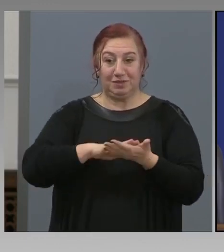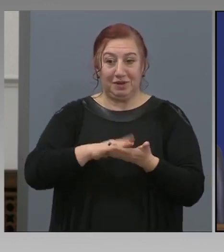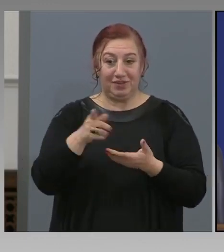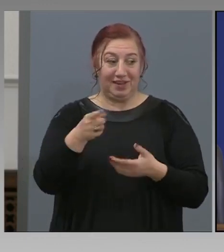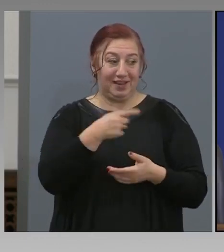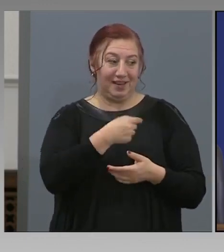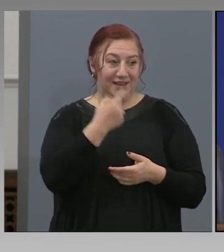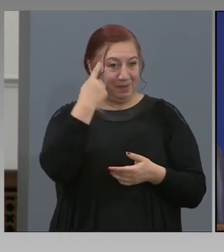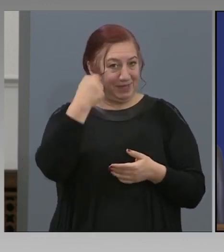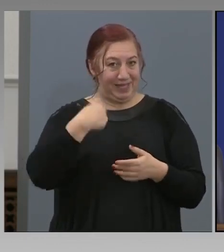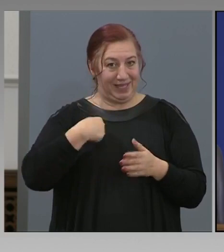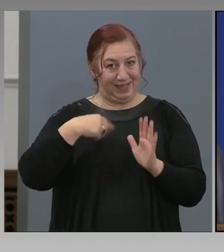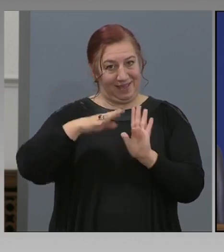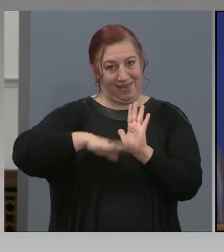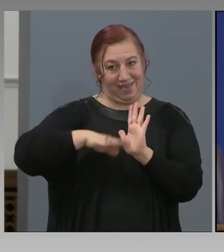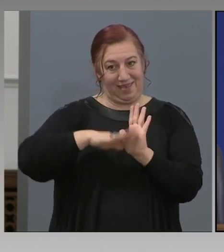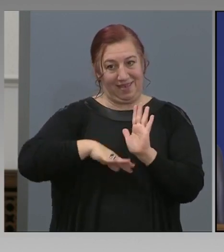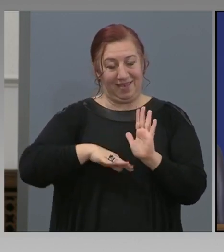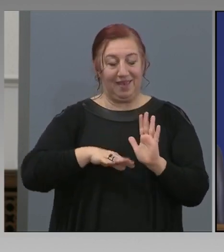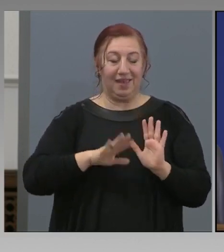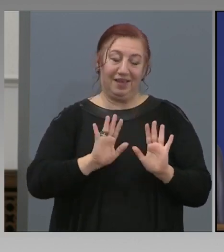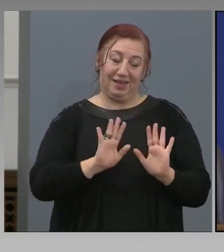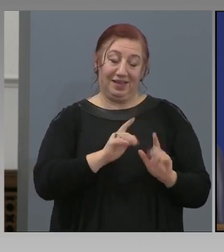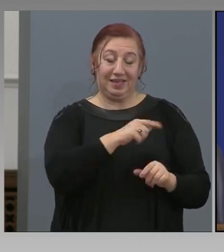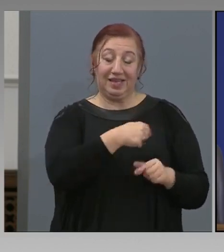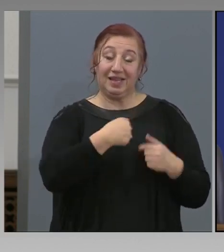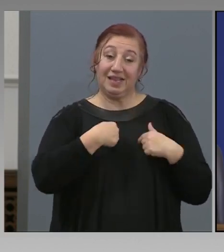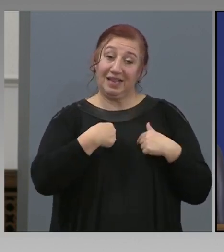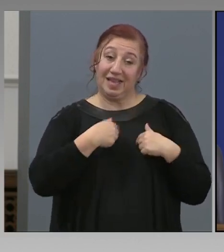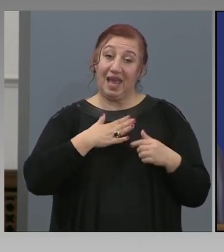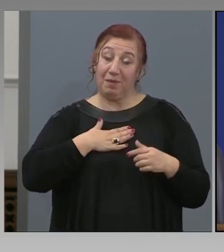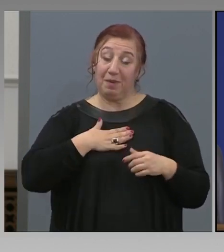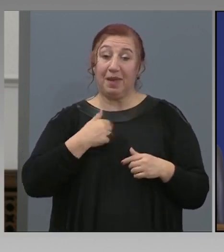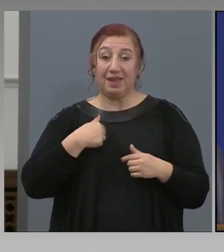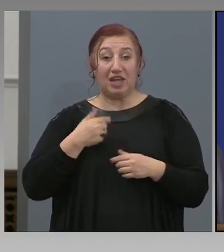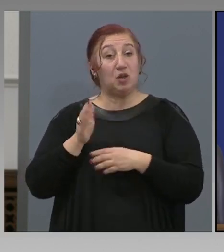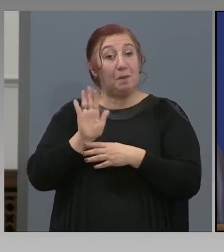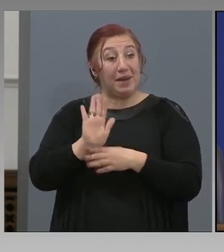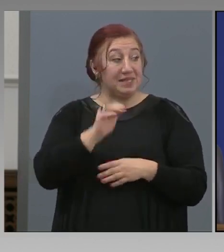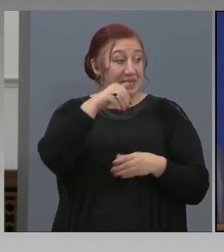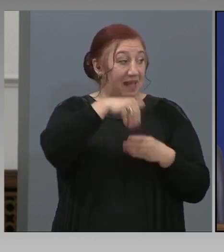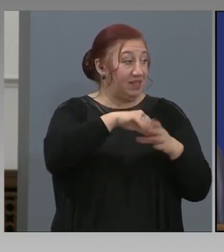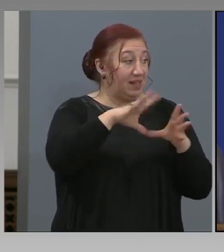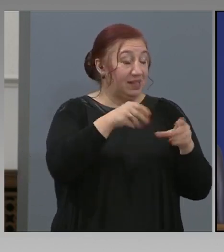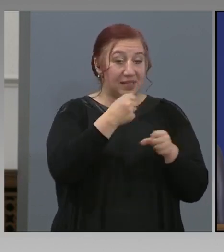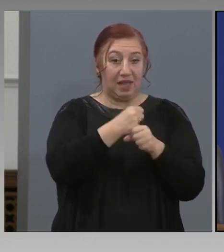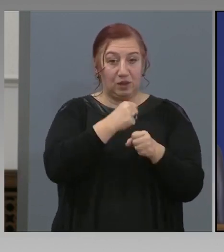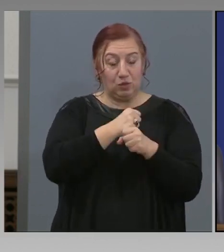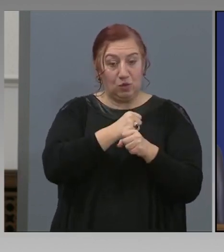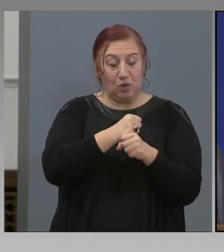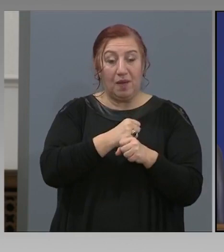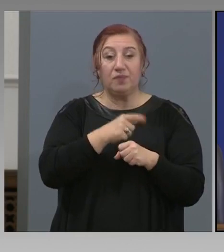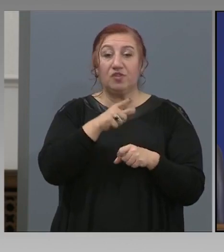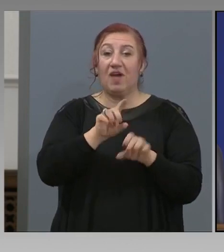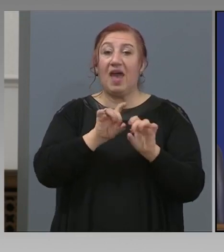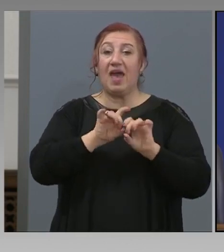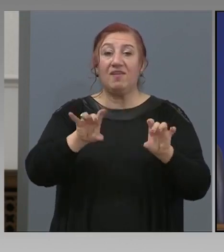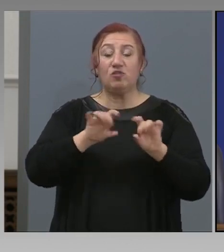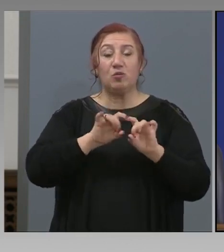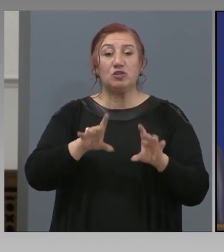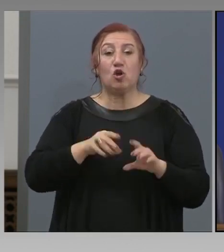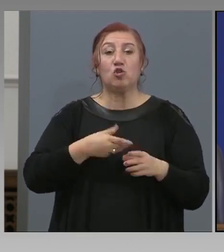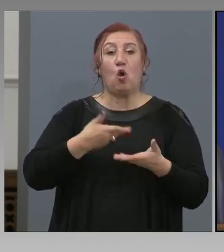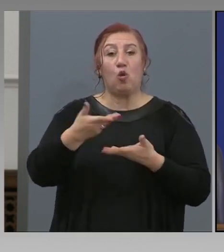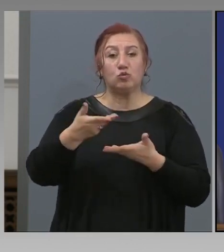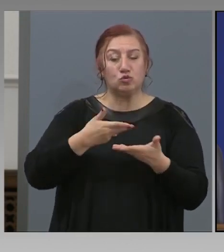не? Не. Сега и вие ще ме отговорите, защото... ме и наш представител тук на информационно обслужване, на министър Желязков,